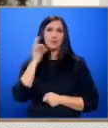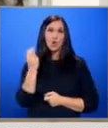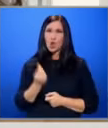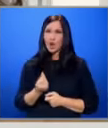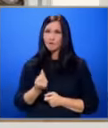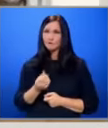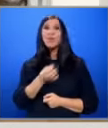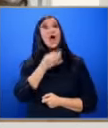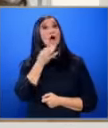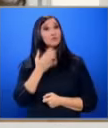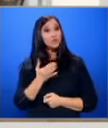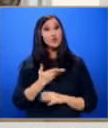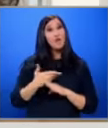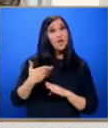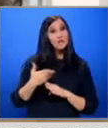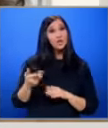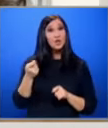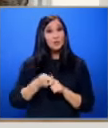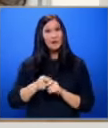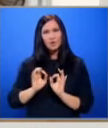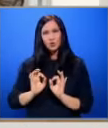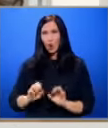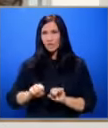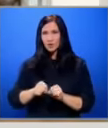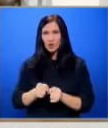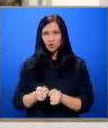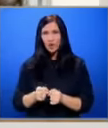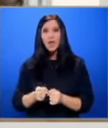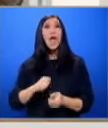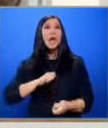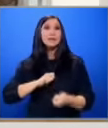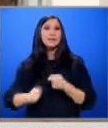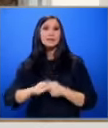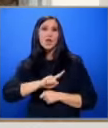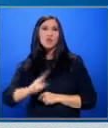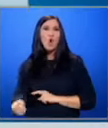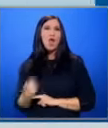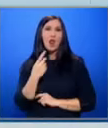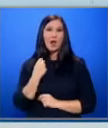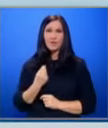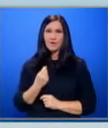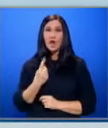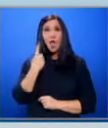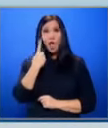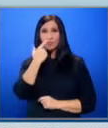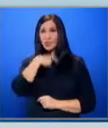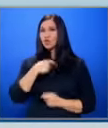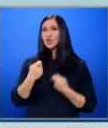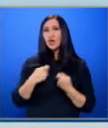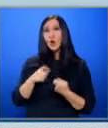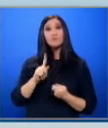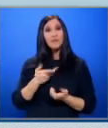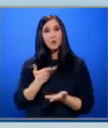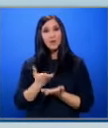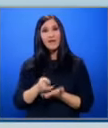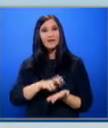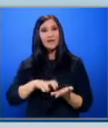В случай, че вече е извършено такова нарушение, санкцията е до 1000 лева Едноличните търговци могат да